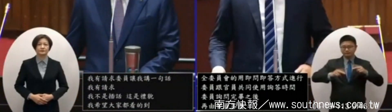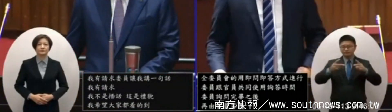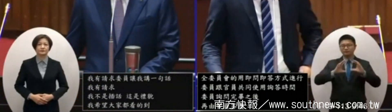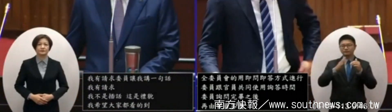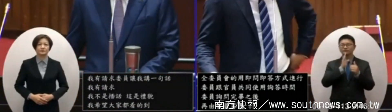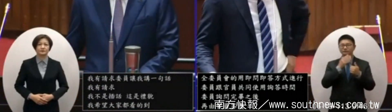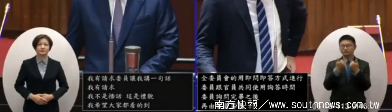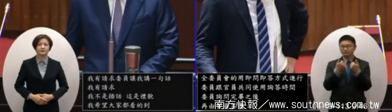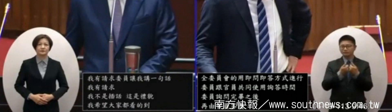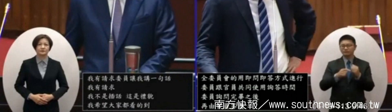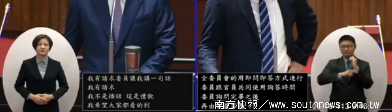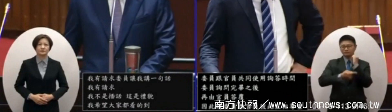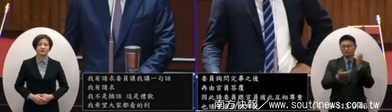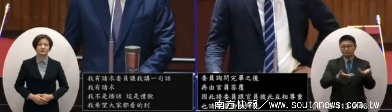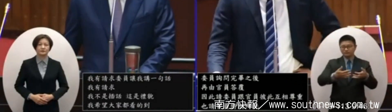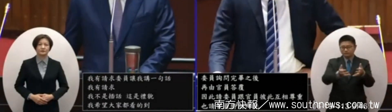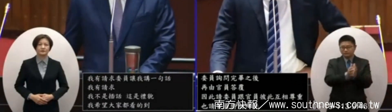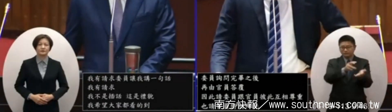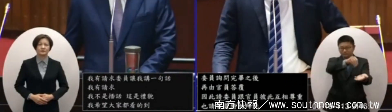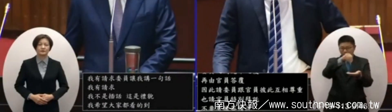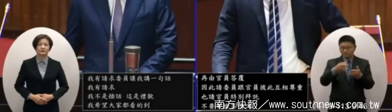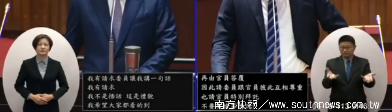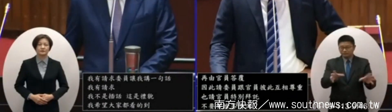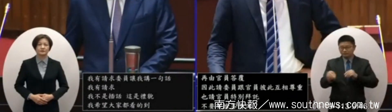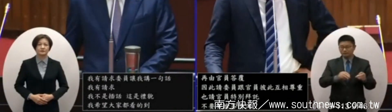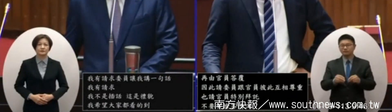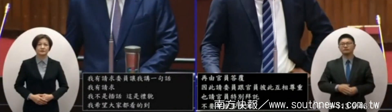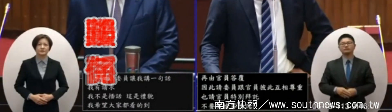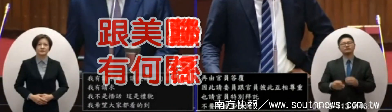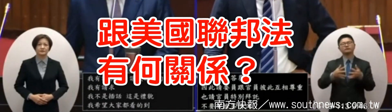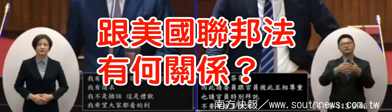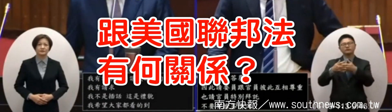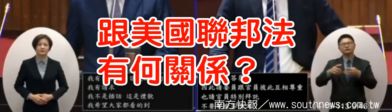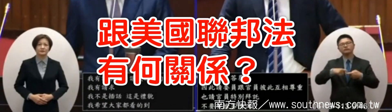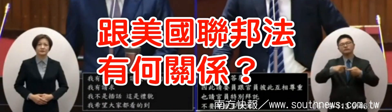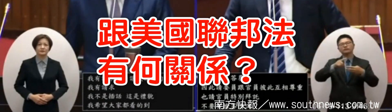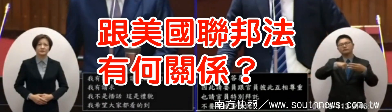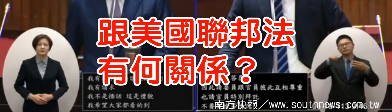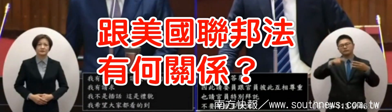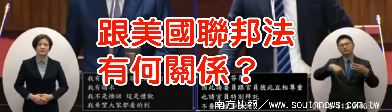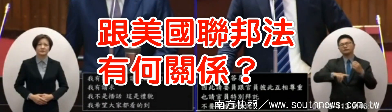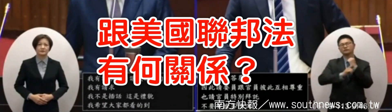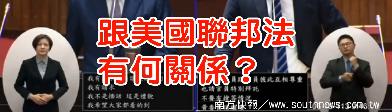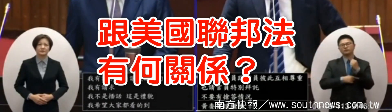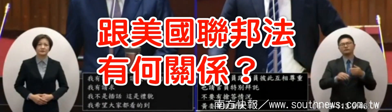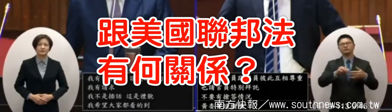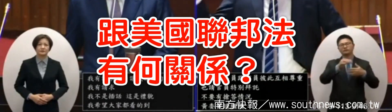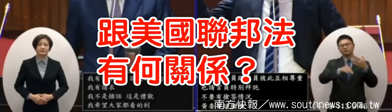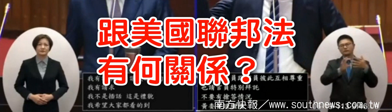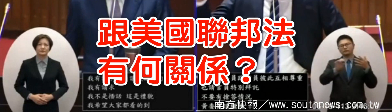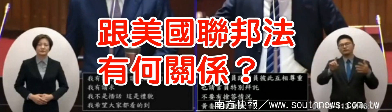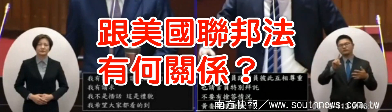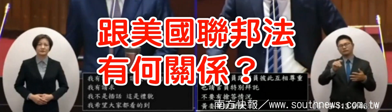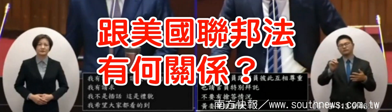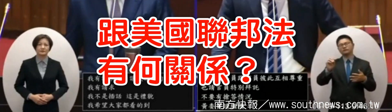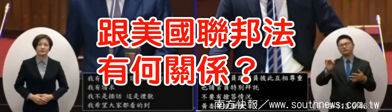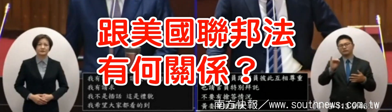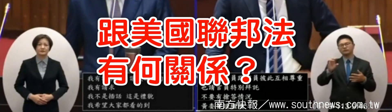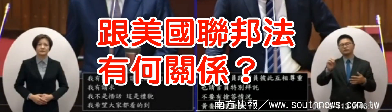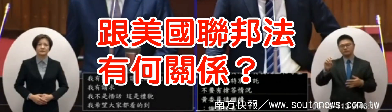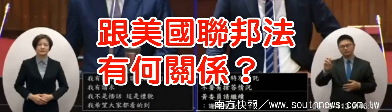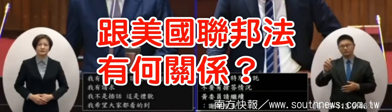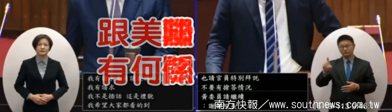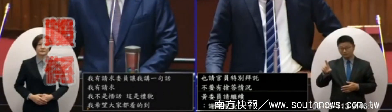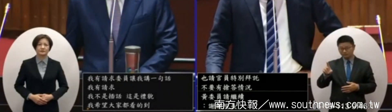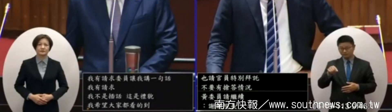所提出的會議資料依照美國聯邦法十八條USC一千零一條的規定在國會